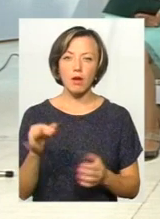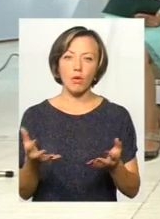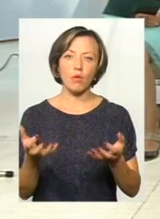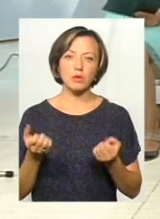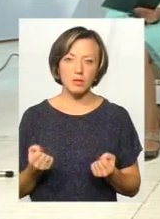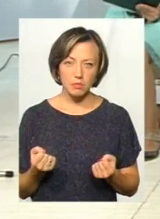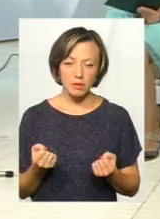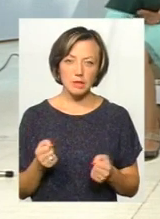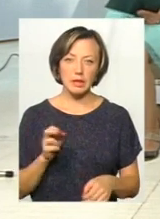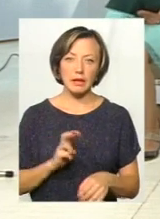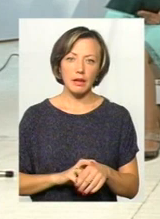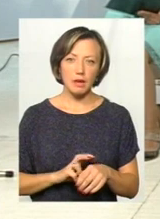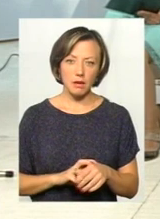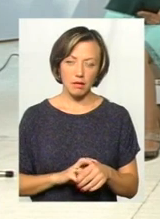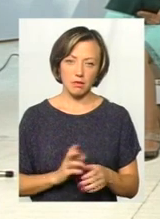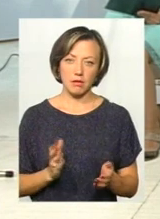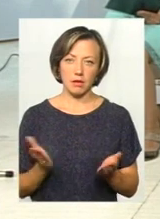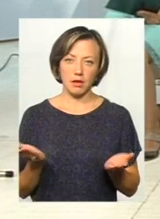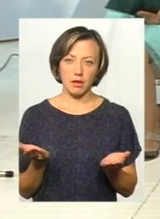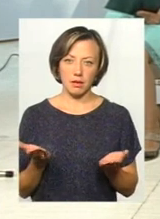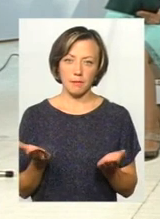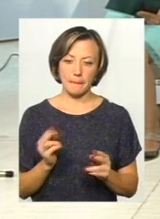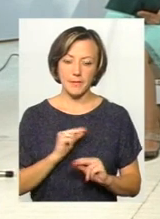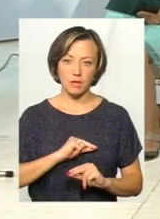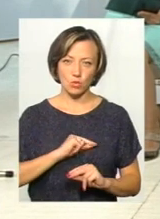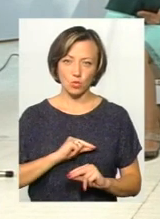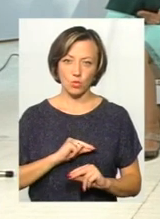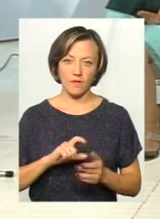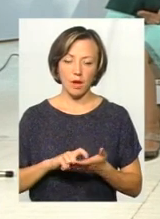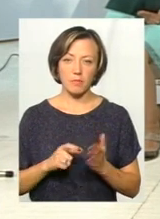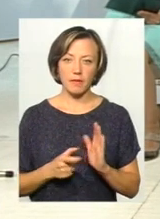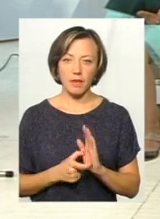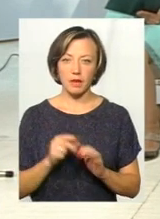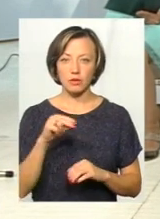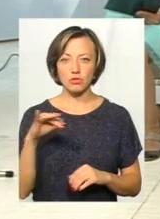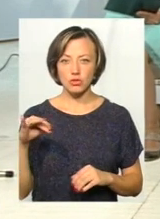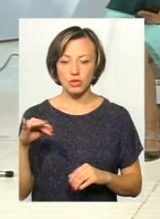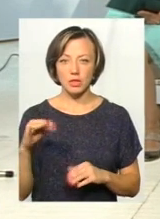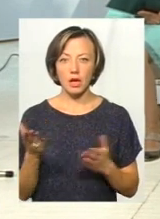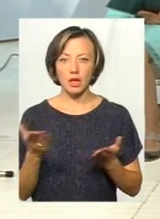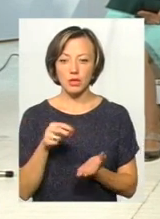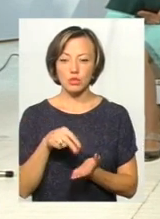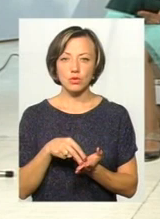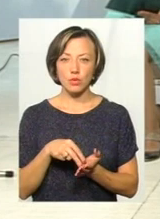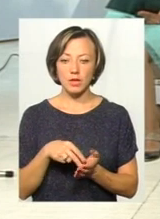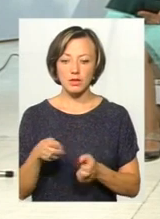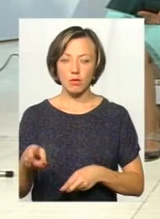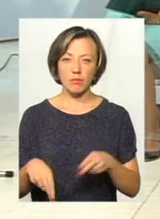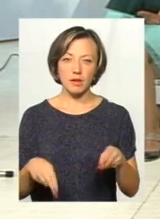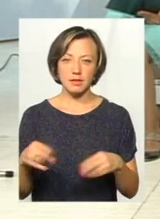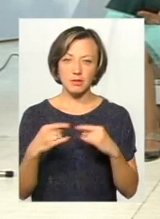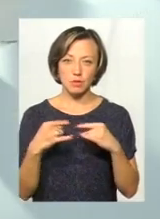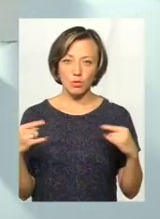як позитив лікар, який працює в кабінеті, чи який стоїть з операційним столом,